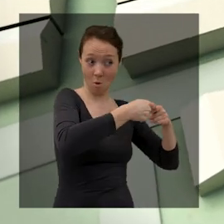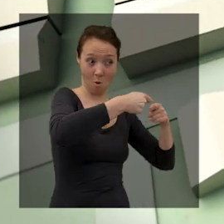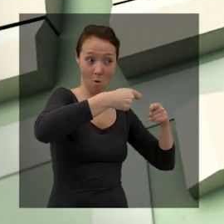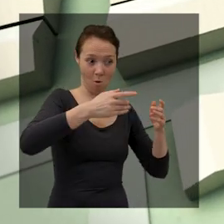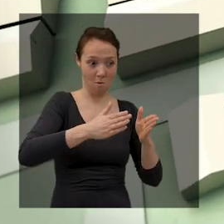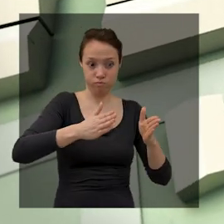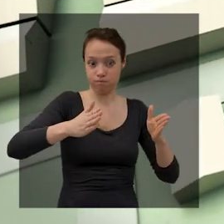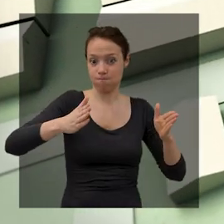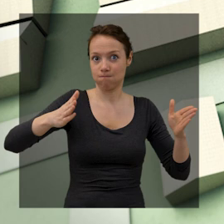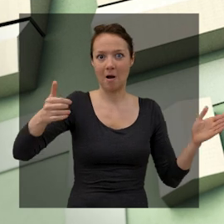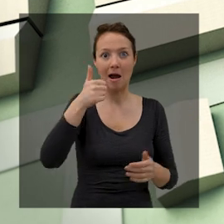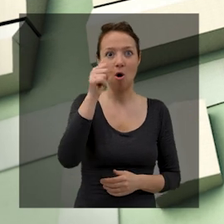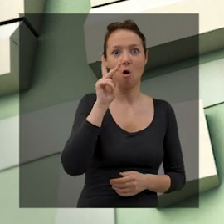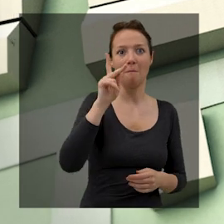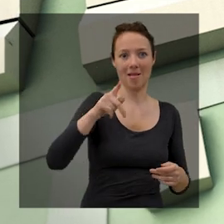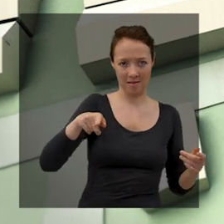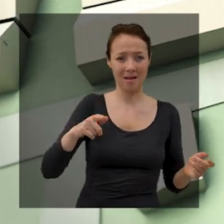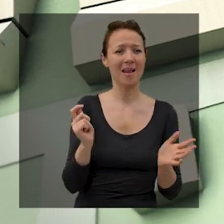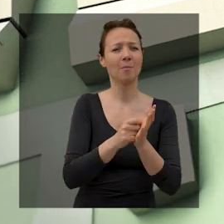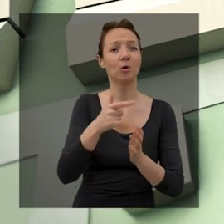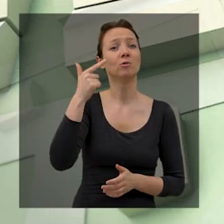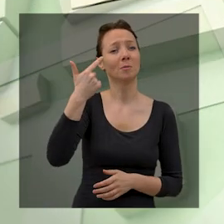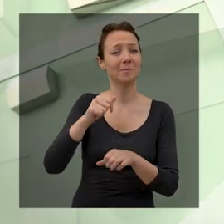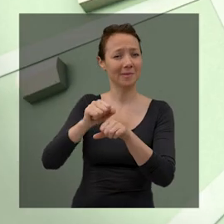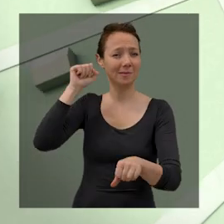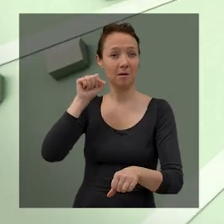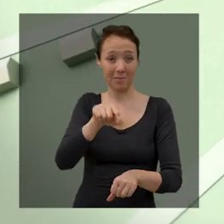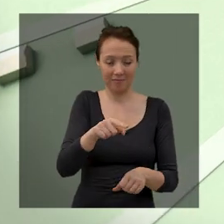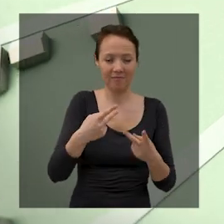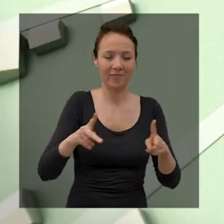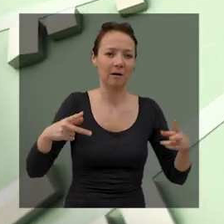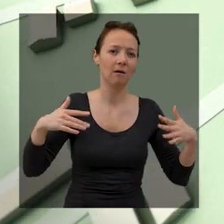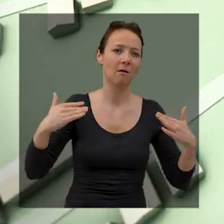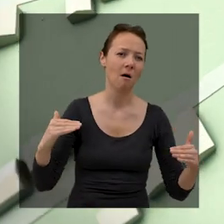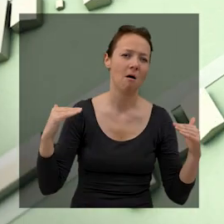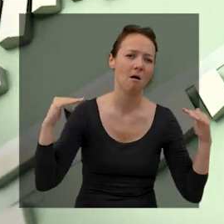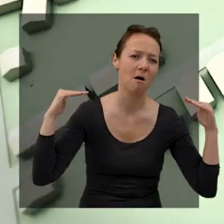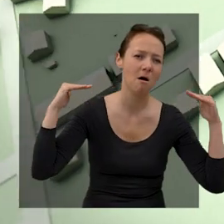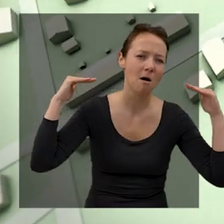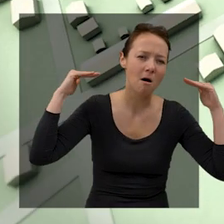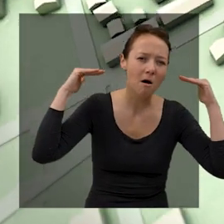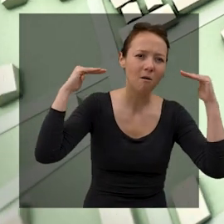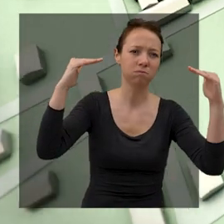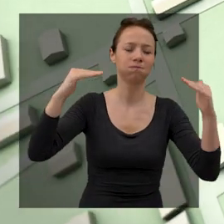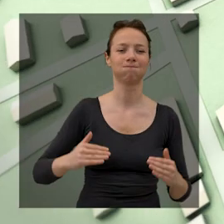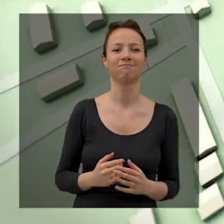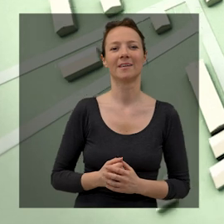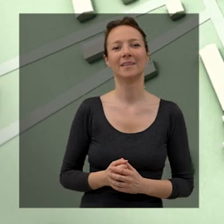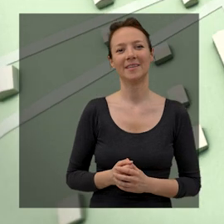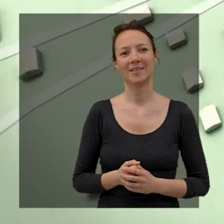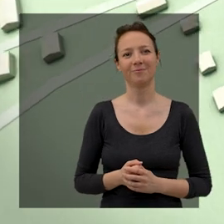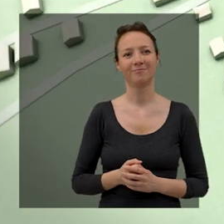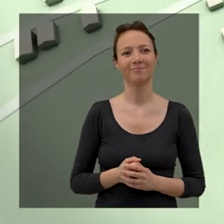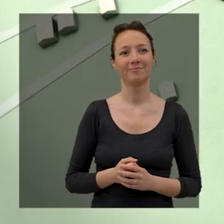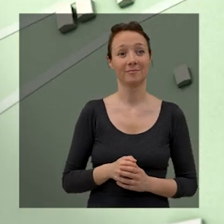Au IIe siècle, la ville est à son apogée. Rassiatome s'étend sur plus d'un kilomètre le long du fleuve. Le port